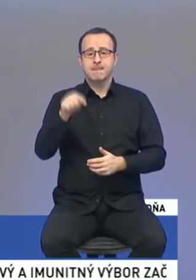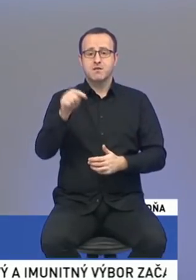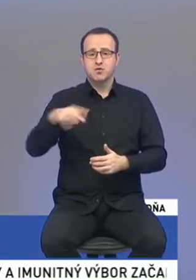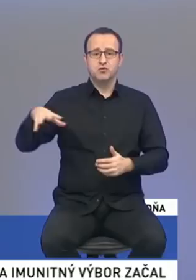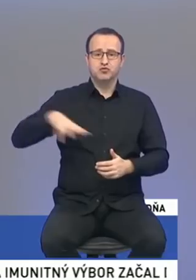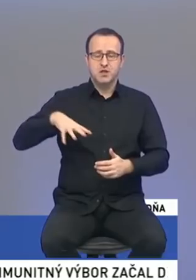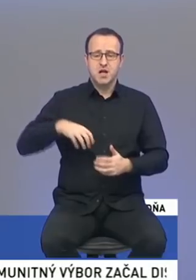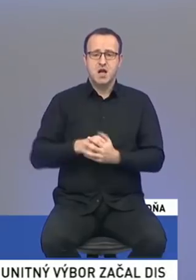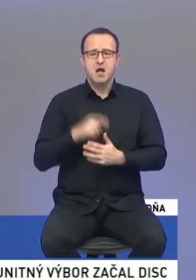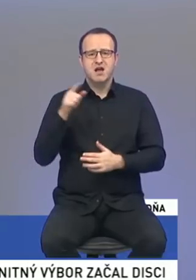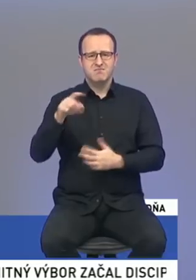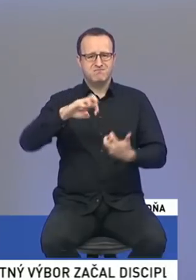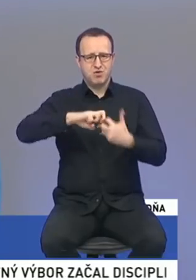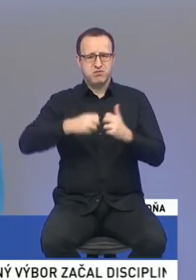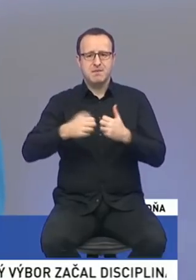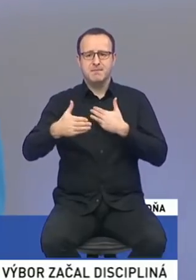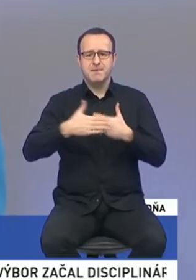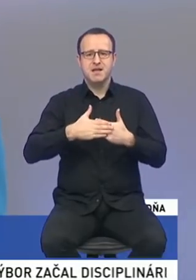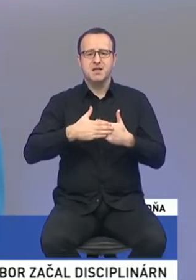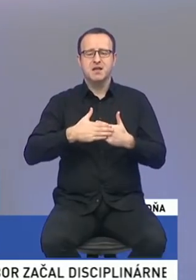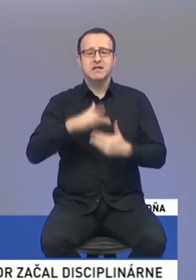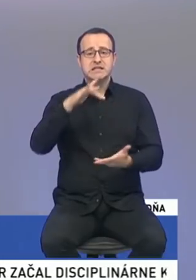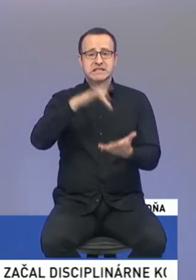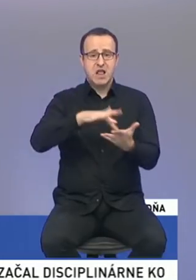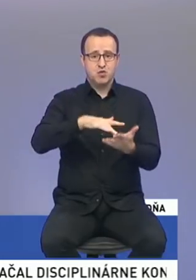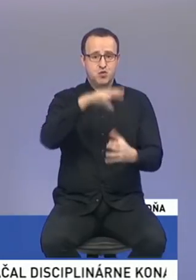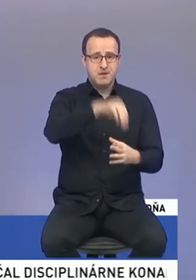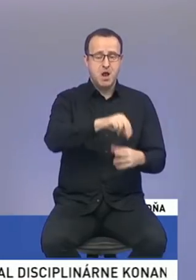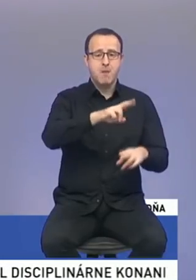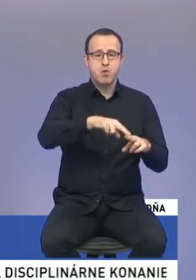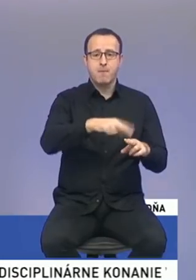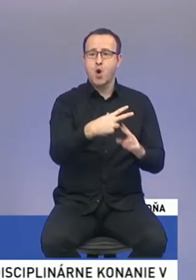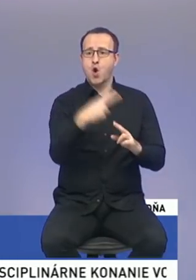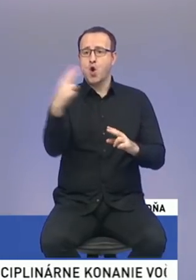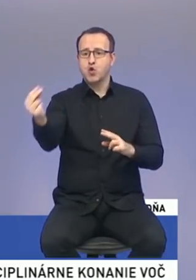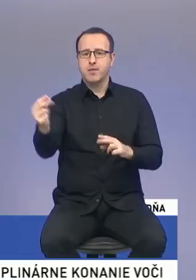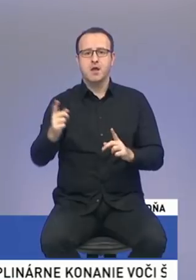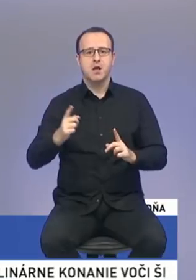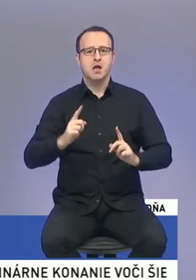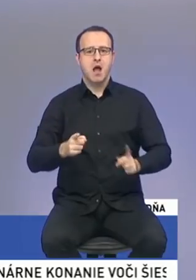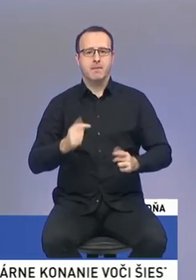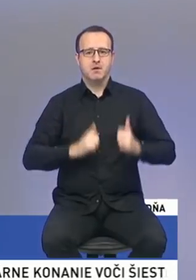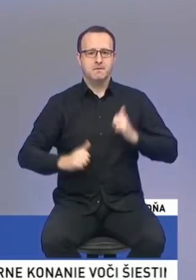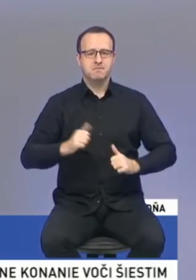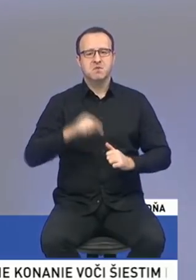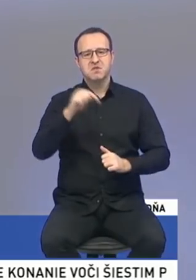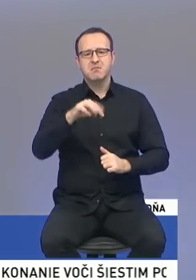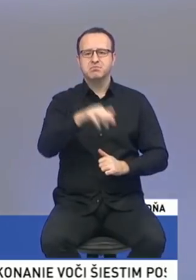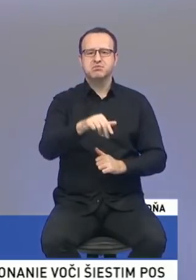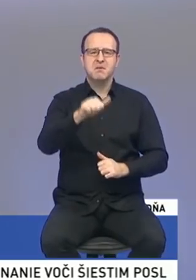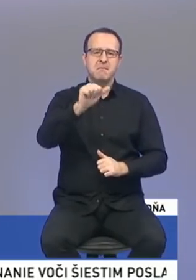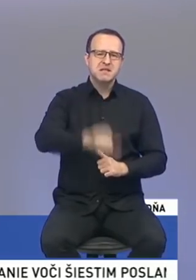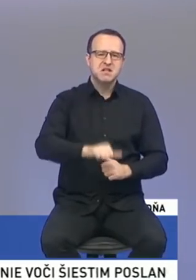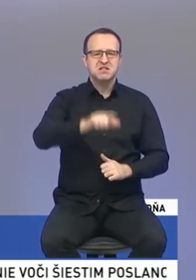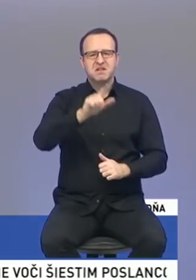je vystavená problému práve pri odchode z takéhoto centra. Ja som v tých centrách bola. Väčšinou sa tam zdržujú okolo mesiaca, dvoch, maximálne